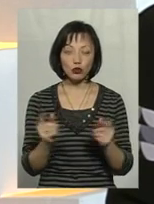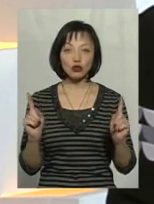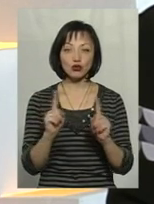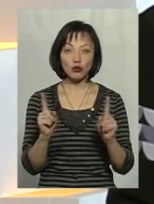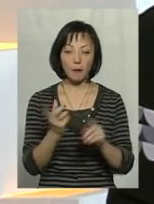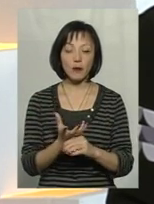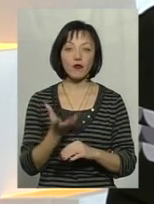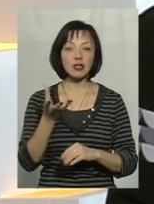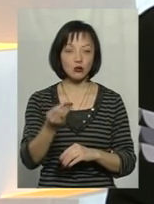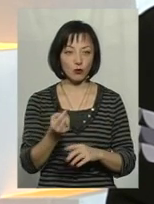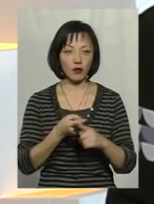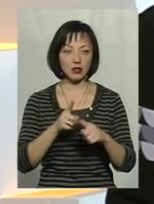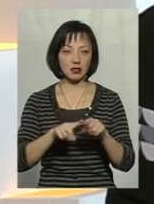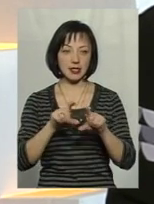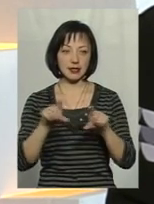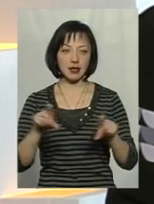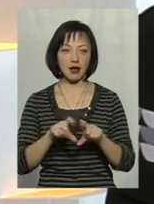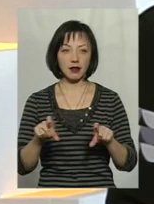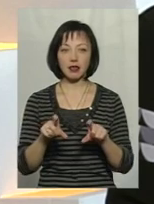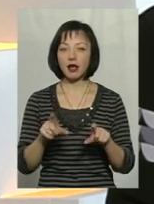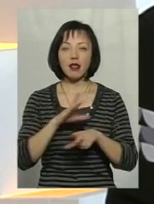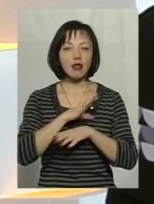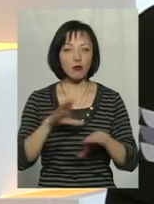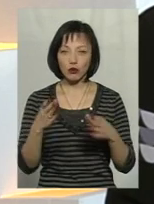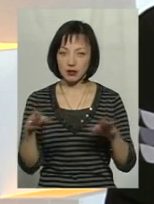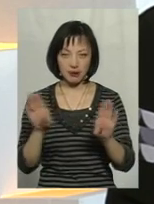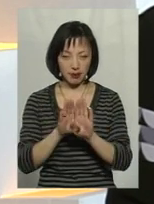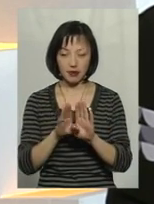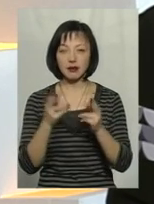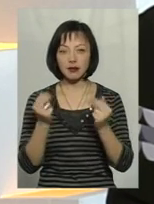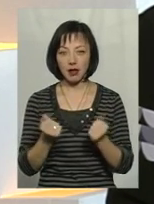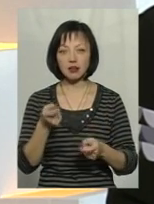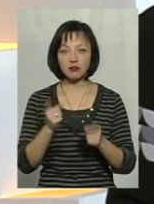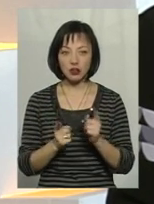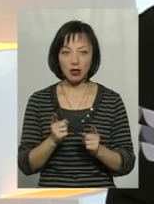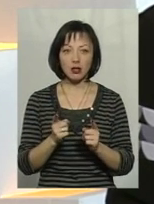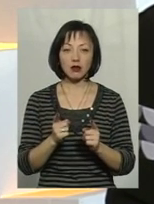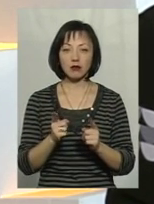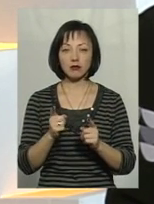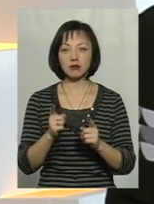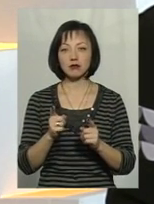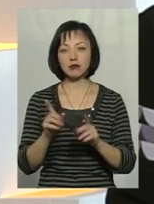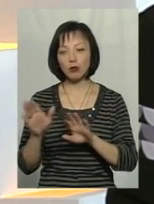профінансувати ці заклади. Заклади не були закриті. Так, звичайно, вони пройшли певну